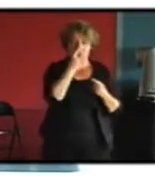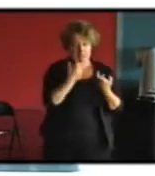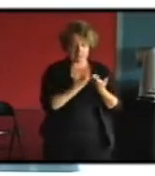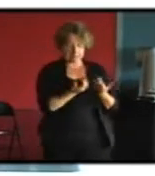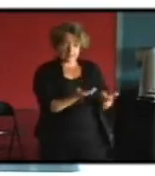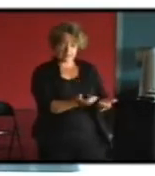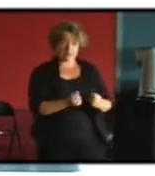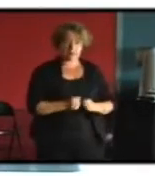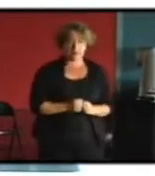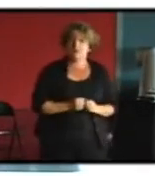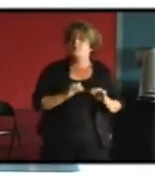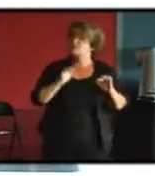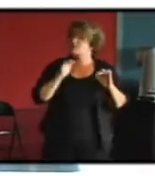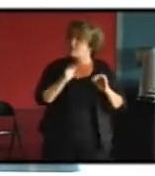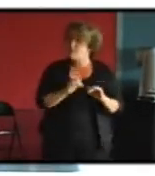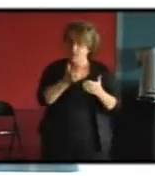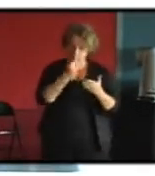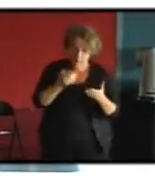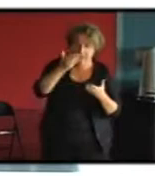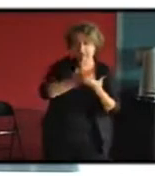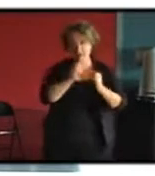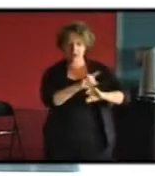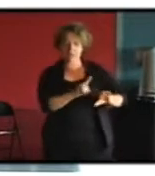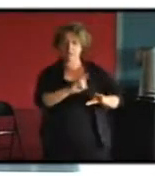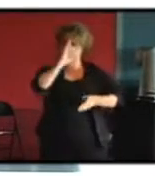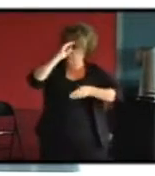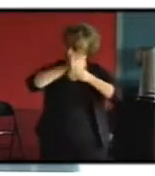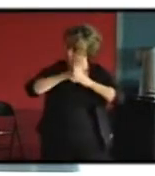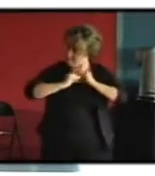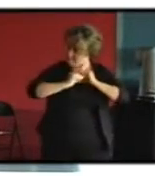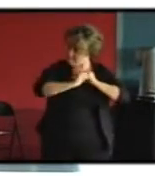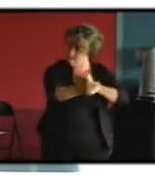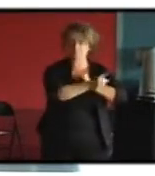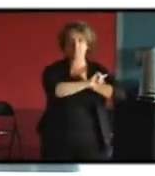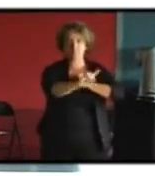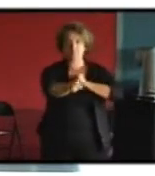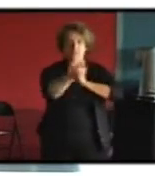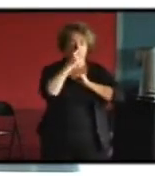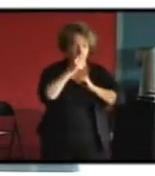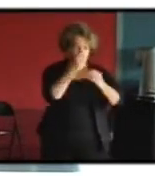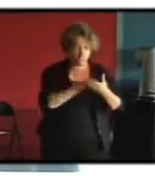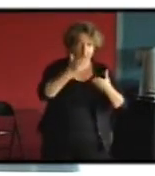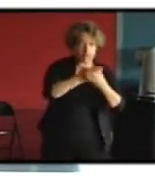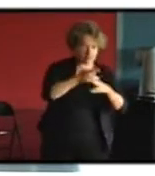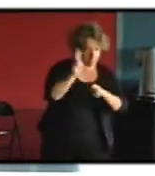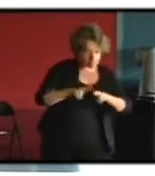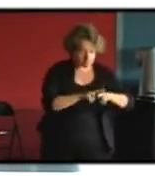mais on y est intervenu on y est intervenu on a transformé donc